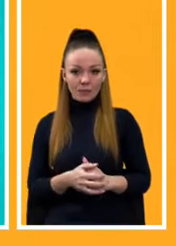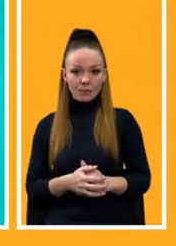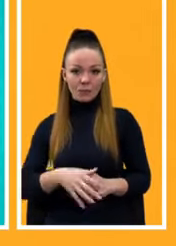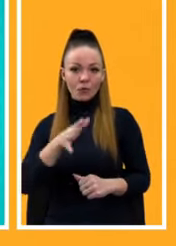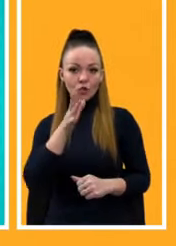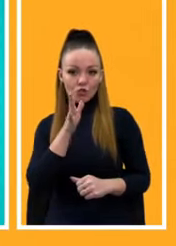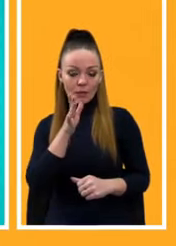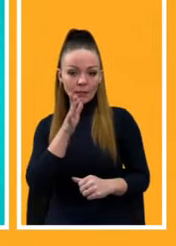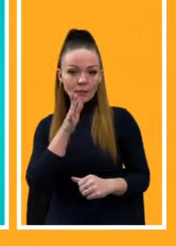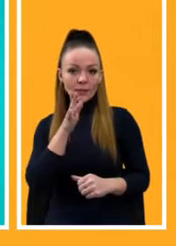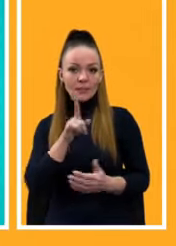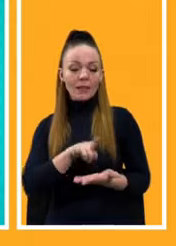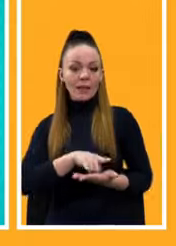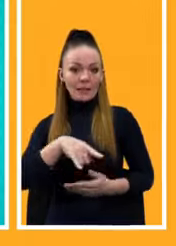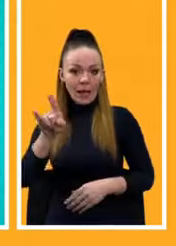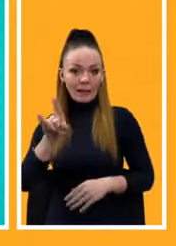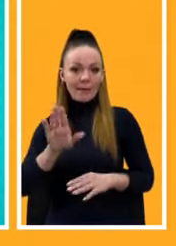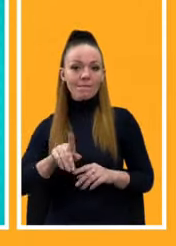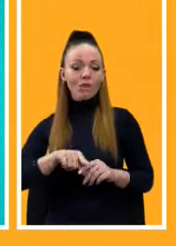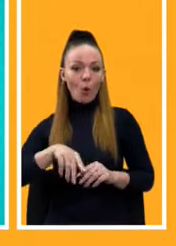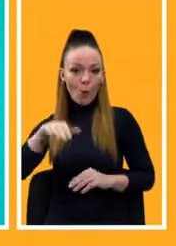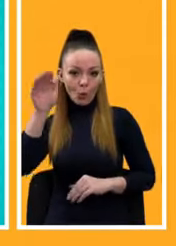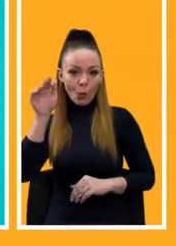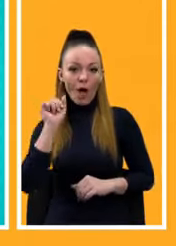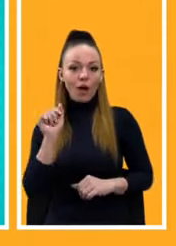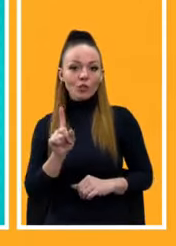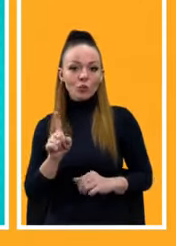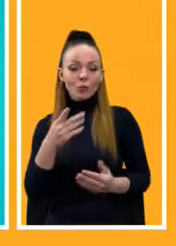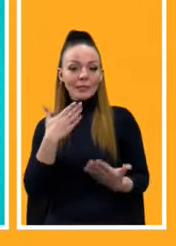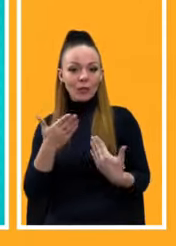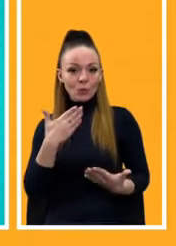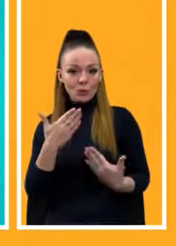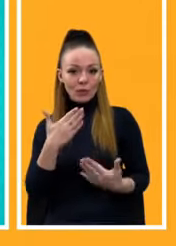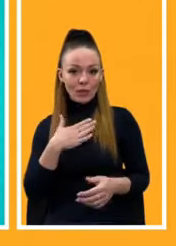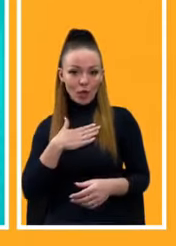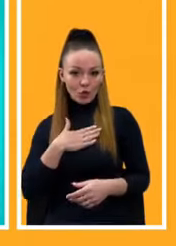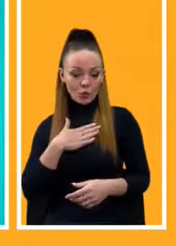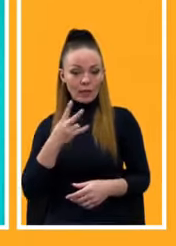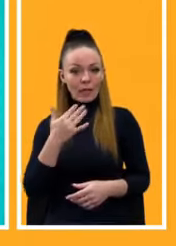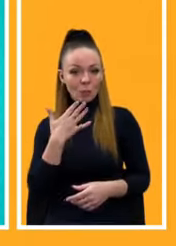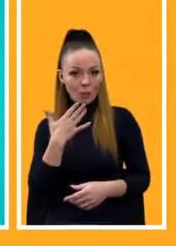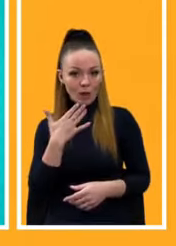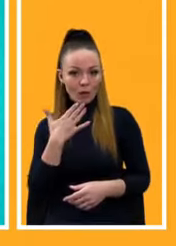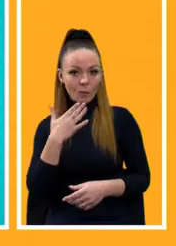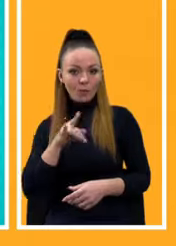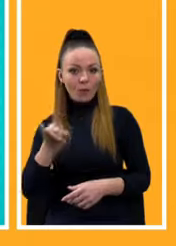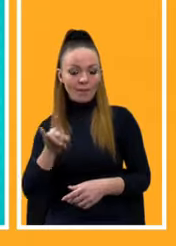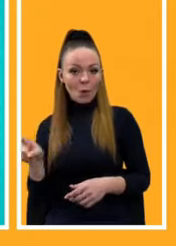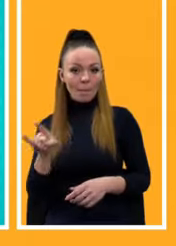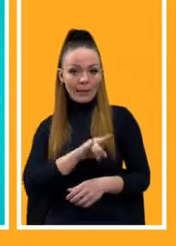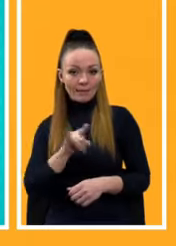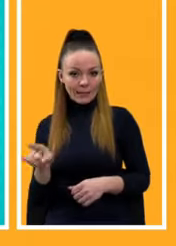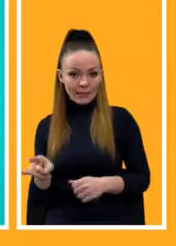Час злітати вгору. А що стосується нашого національного авіаперевізника,